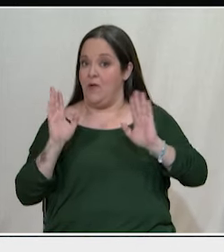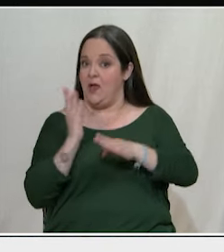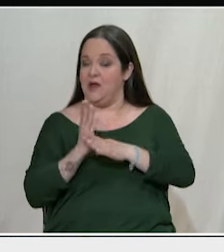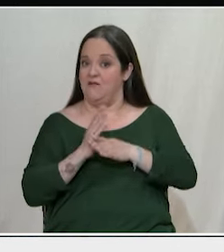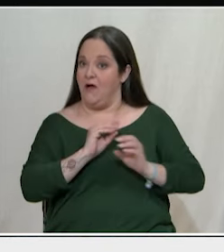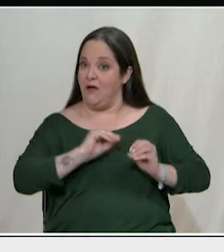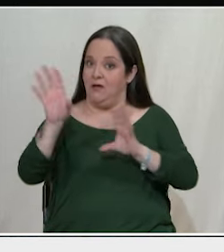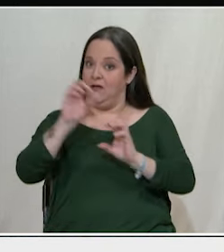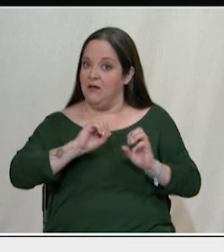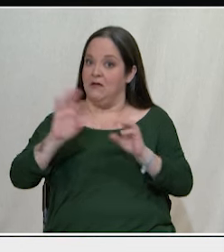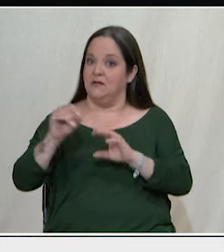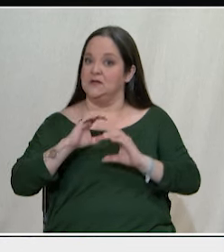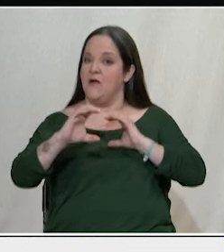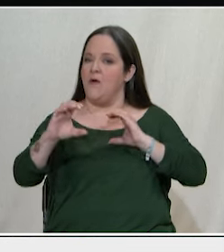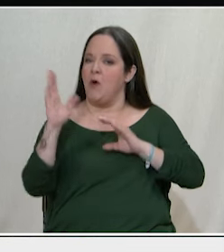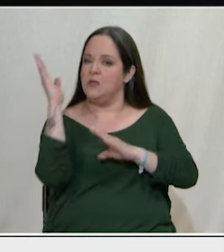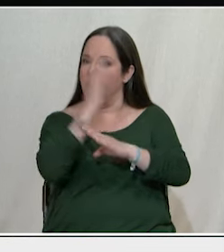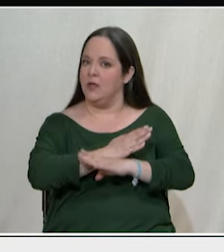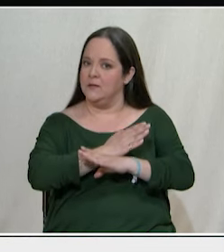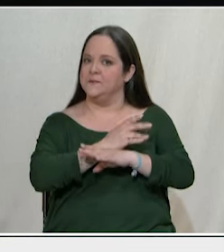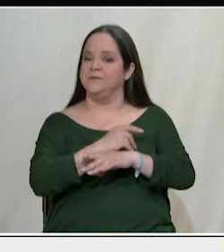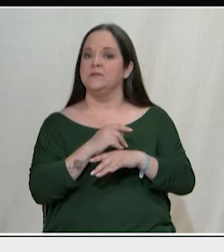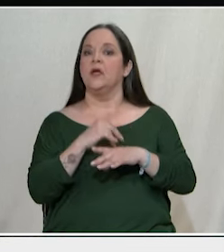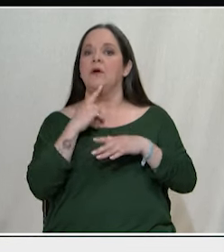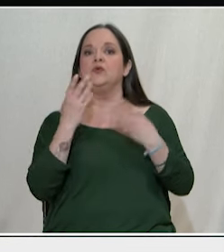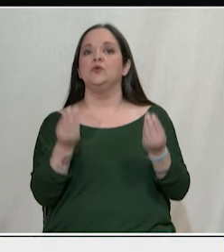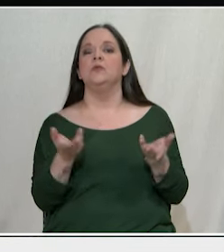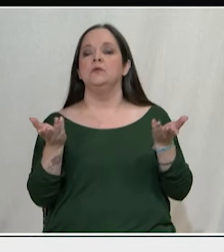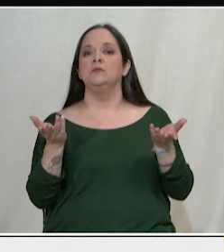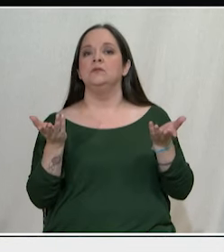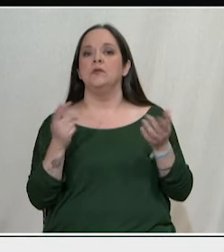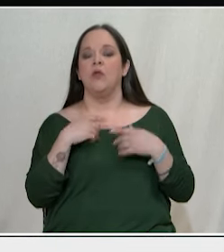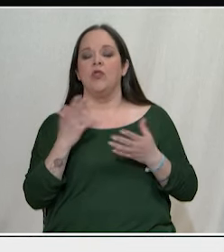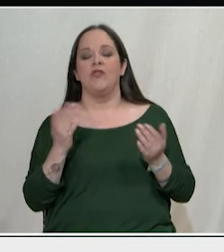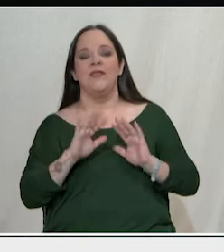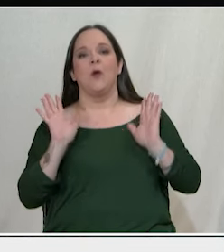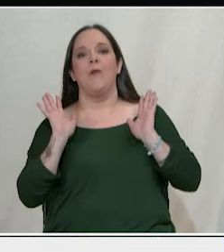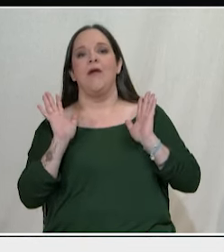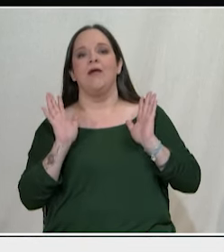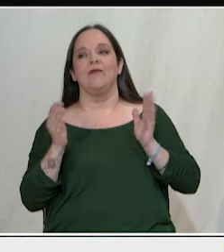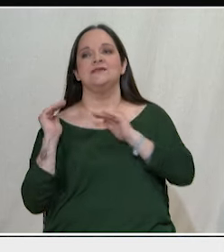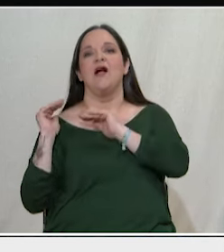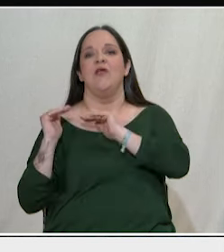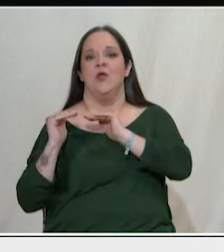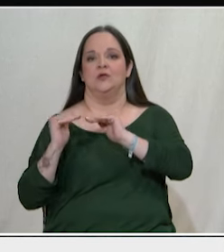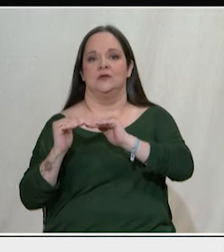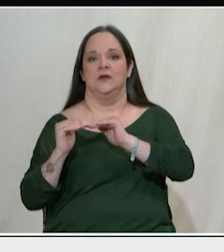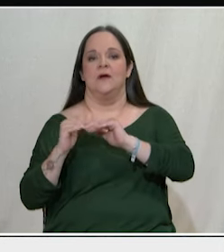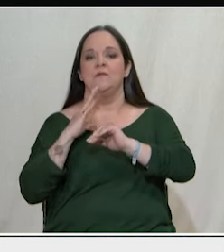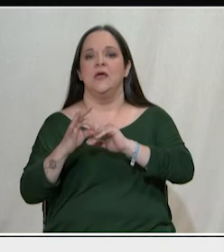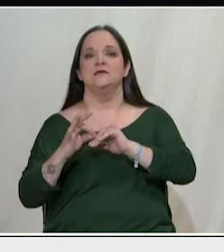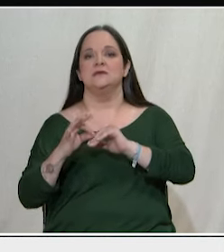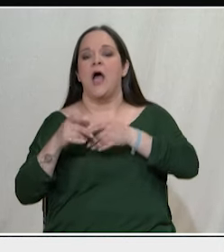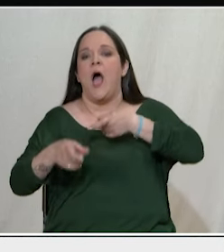Και με αυτή την έννοια, για να ολοκληρώσω, βάζει, εδώ δεν έχουμε όχι απλά μια σταθερότητα, έχουμε την απειλή της